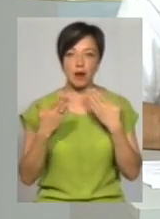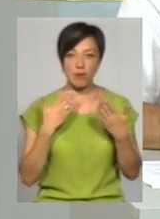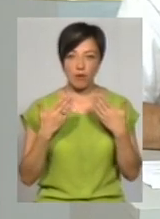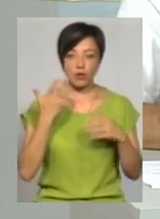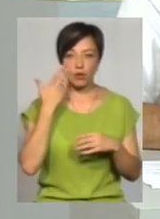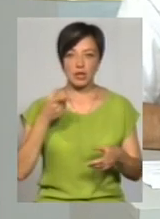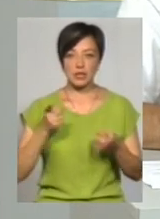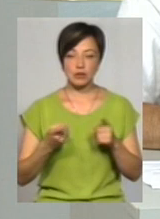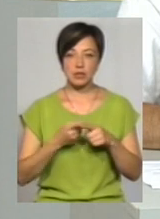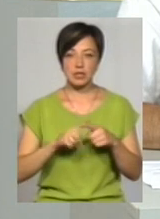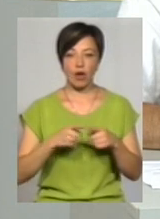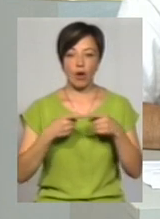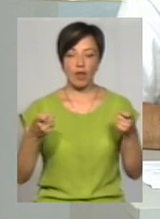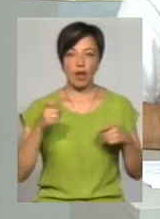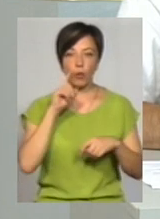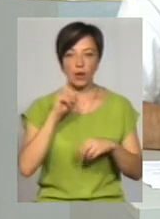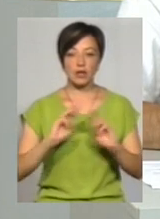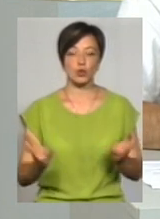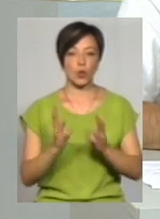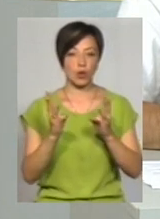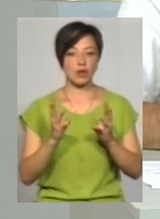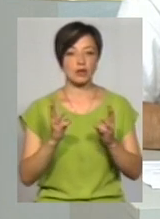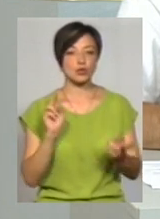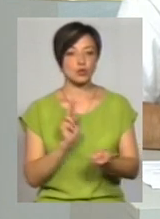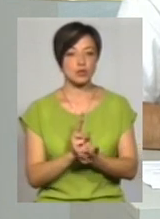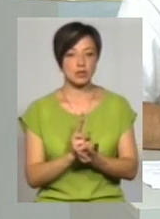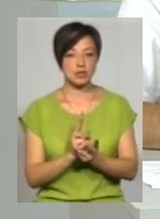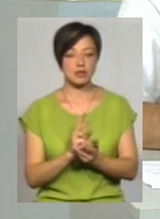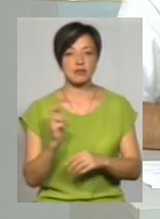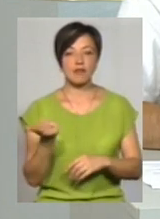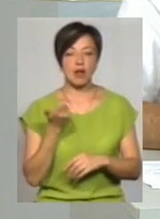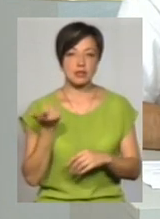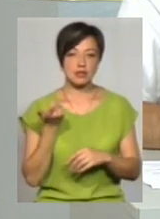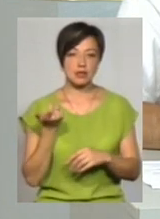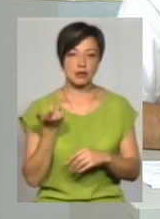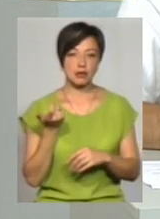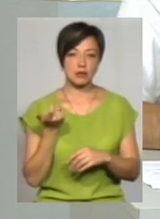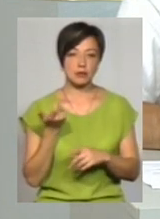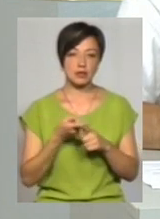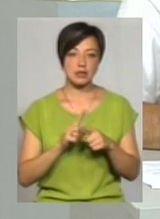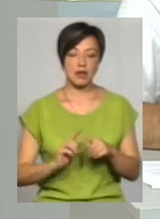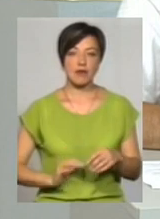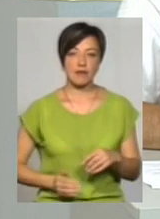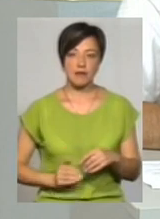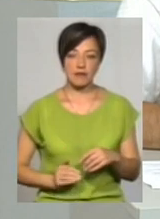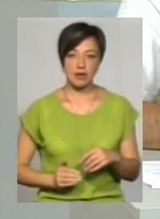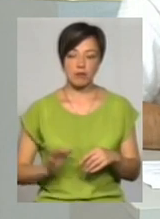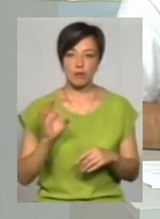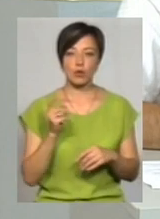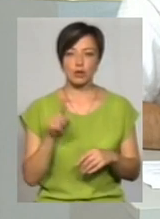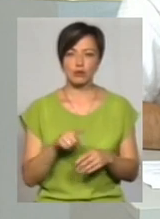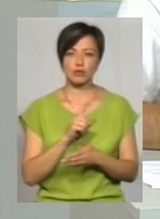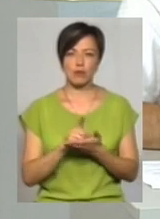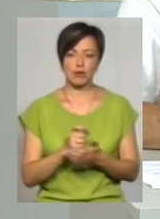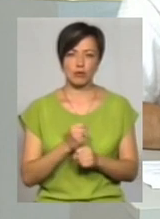того, як дійсно Україна згоріла, був пожар, ми зустрілися з власниками цієї фірми про те, що вони